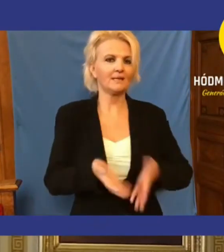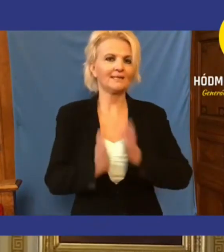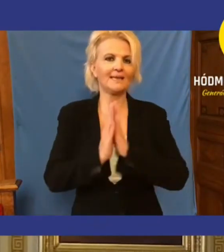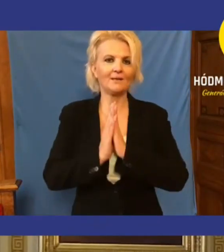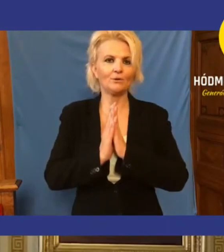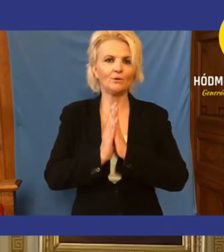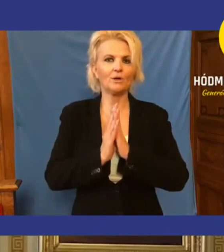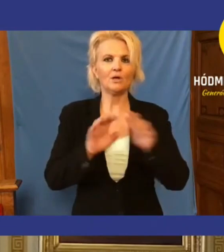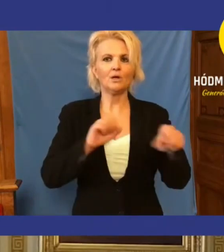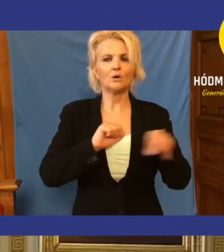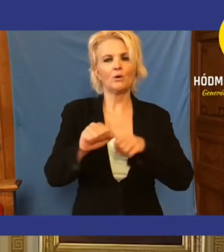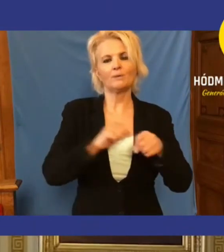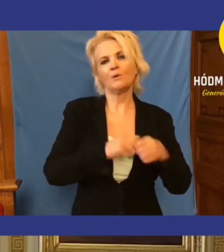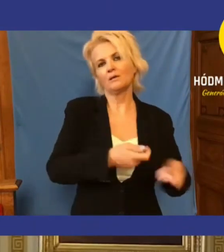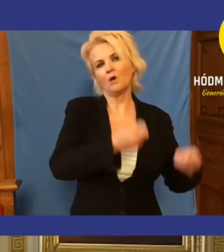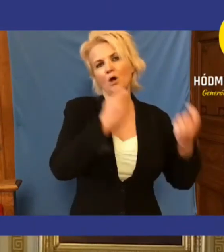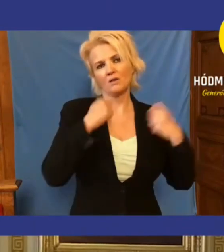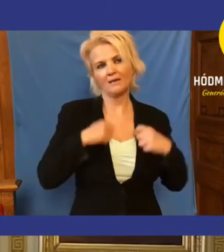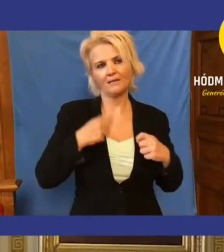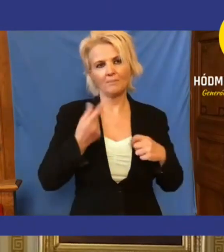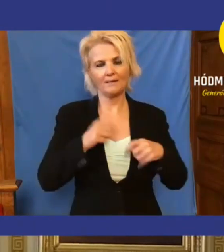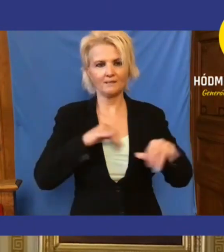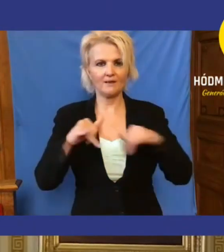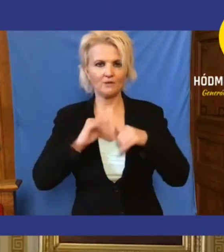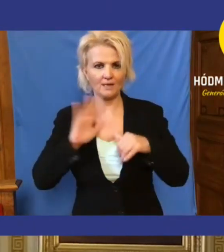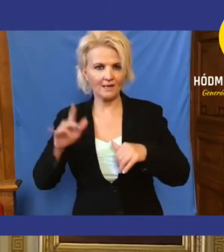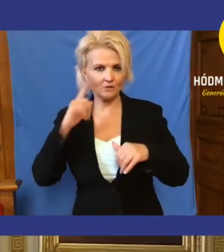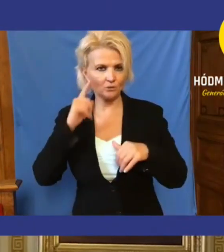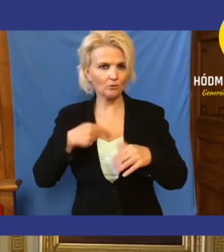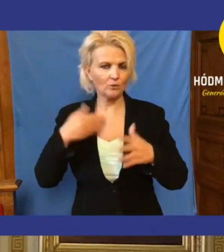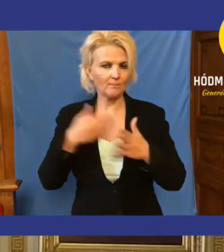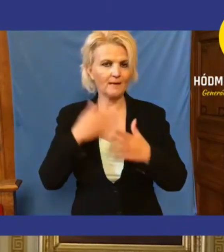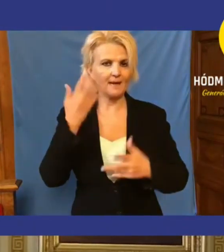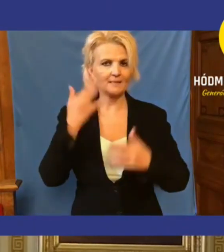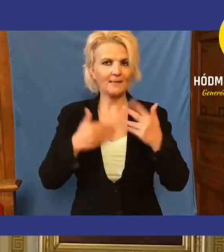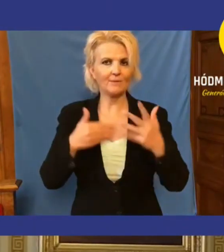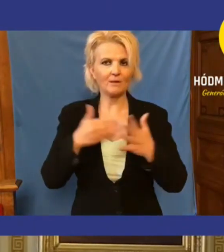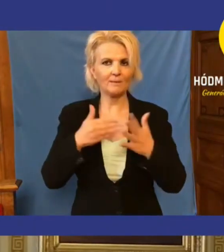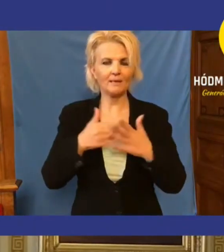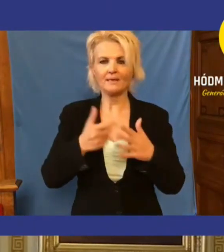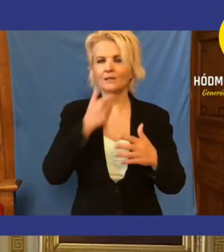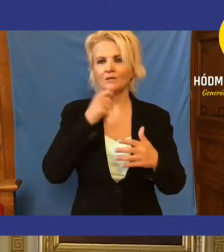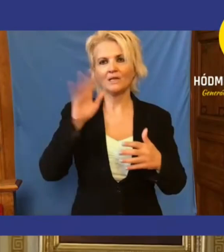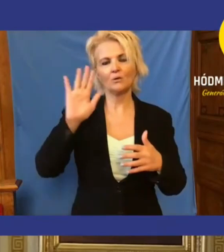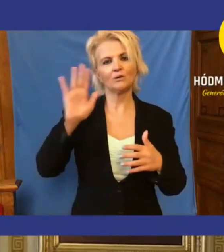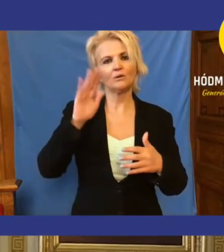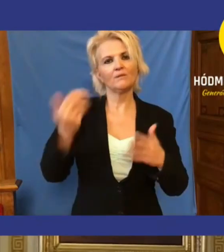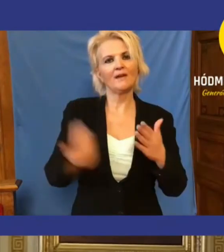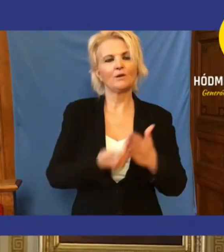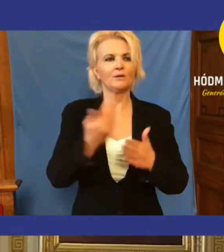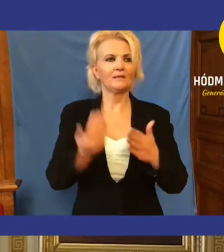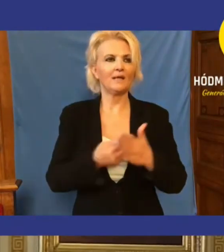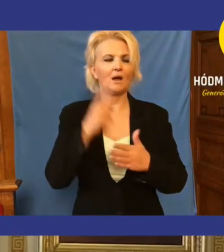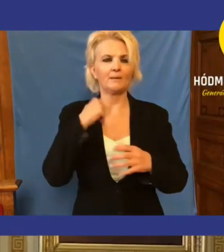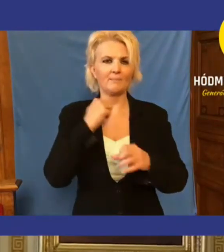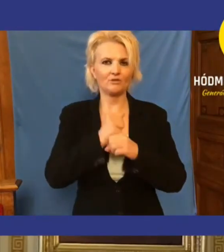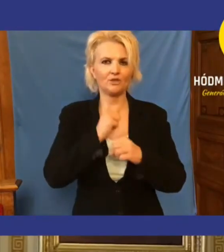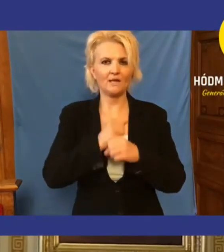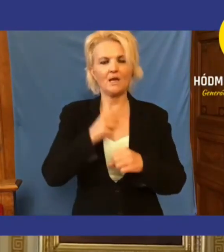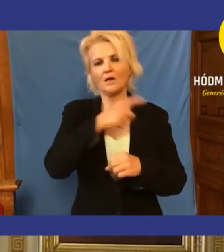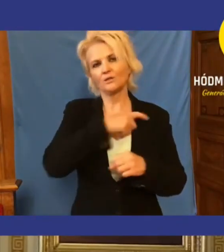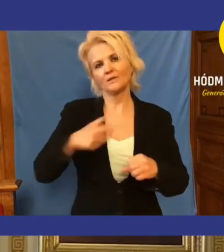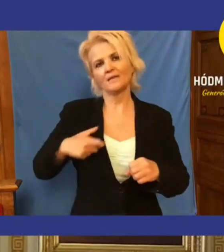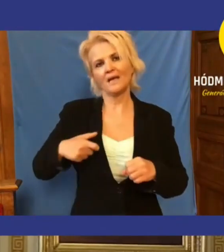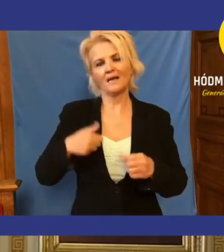kormányt, hogy azt a pénzt adja ide vásárhelynek. És akkor tudunk még elszámolni például az idősek otthon a felújítására, amit megcsináltunk. A